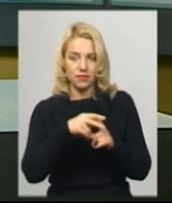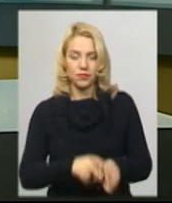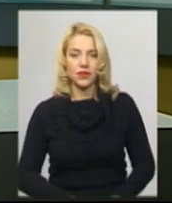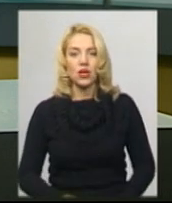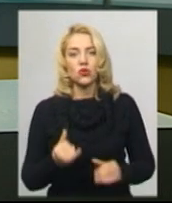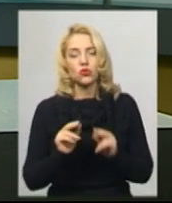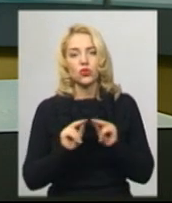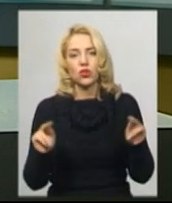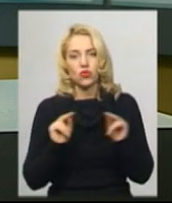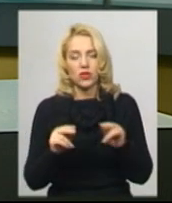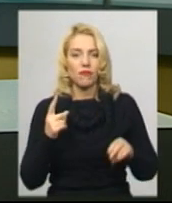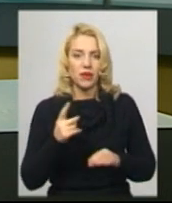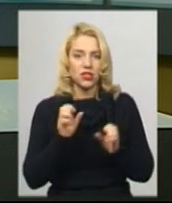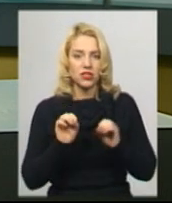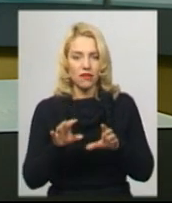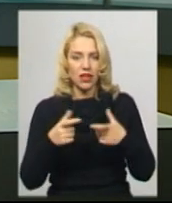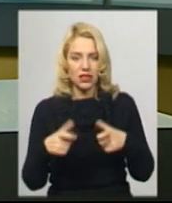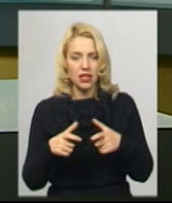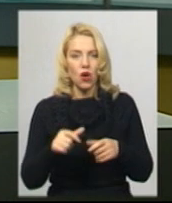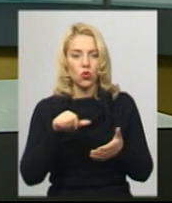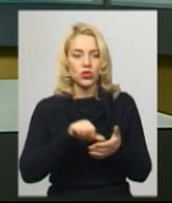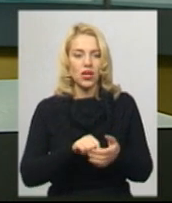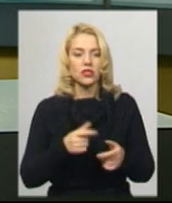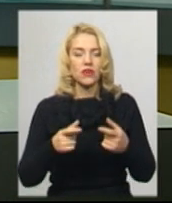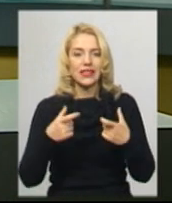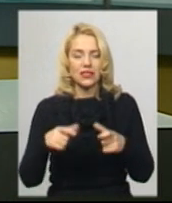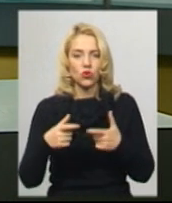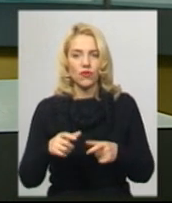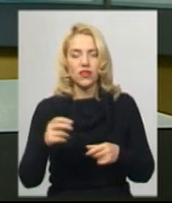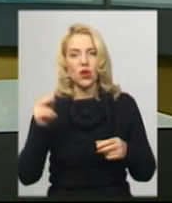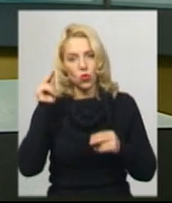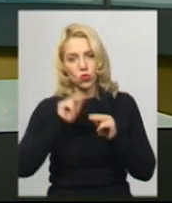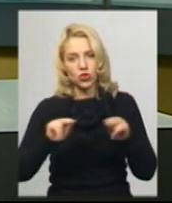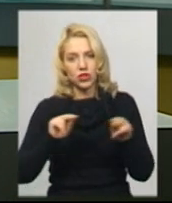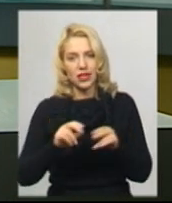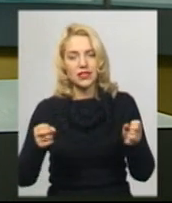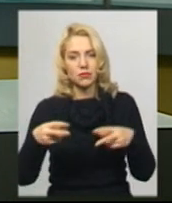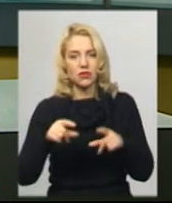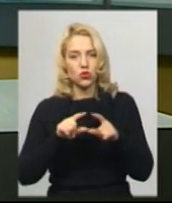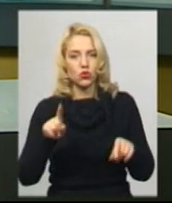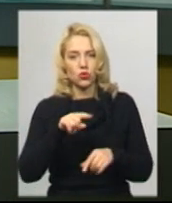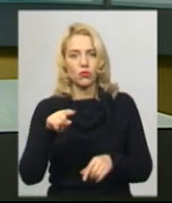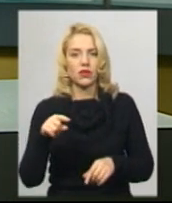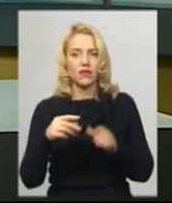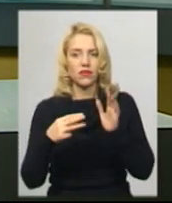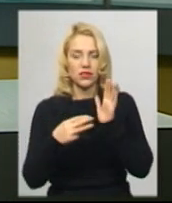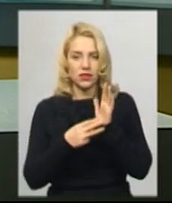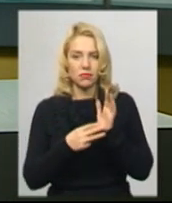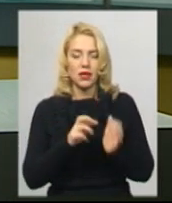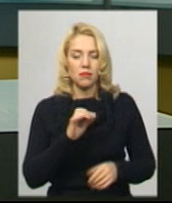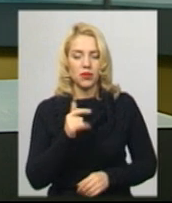незалежне оцінювання. Учасниця тестування, вчителька Хмельницької спеціалізованої загальноосвітньої школи номер 8 Ірина Бігус, розповіла,